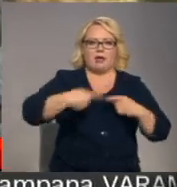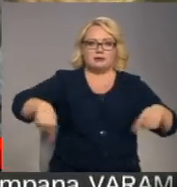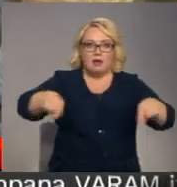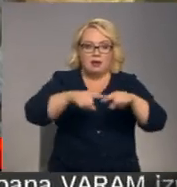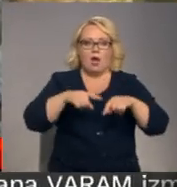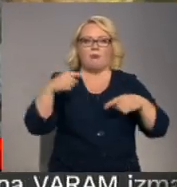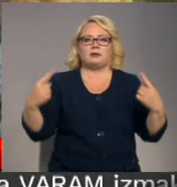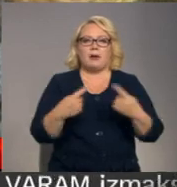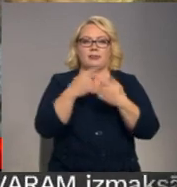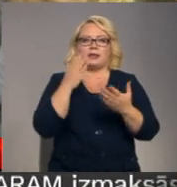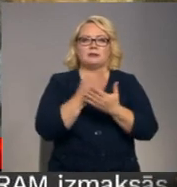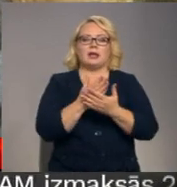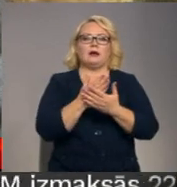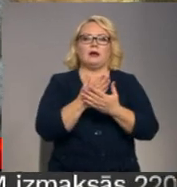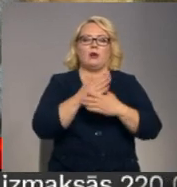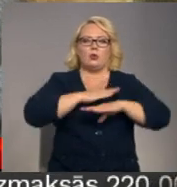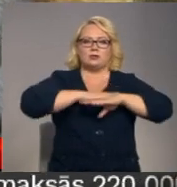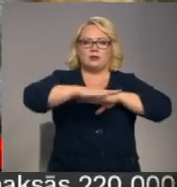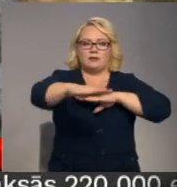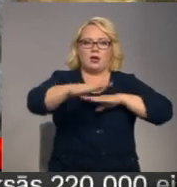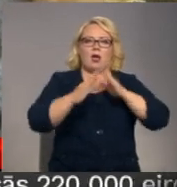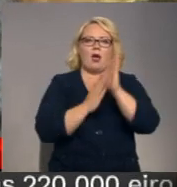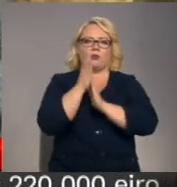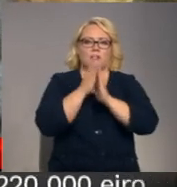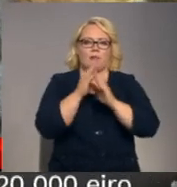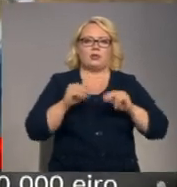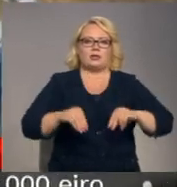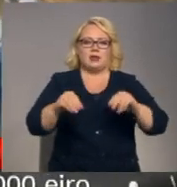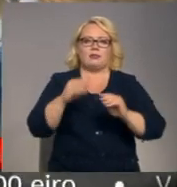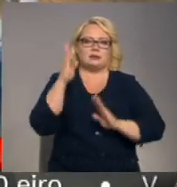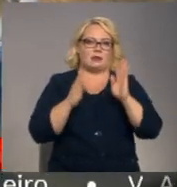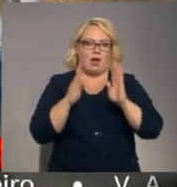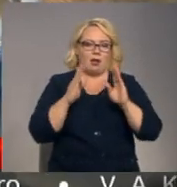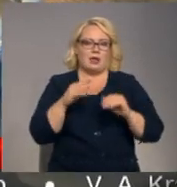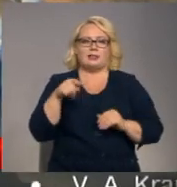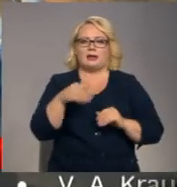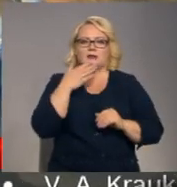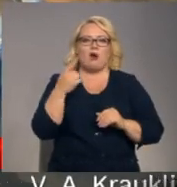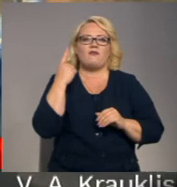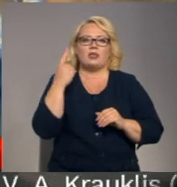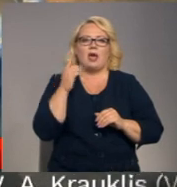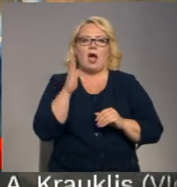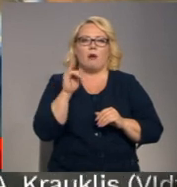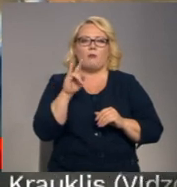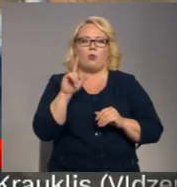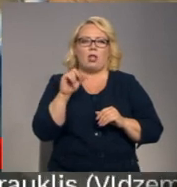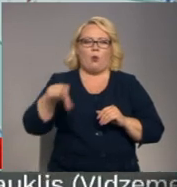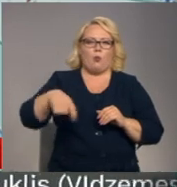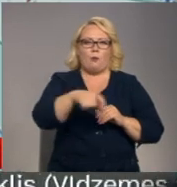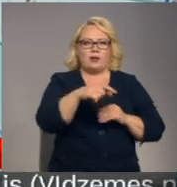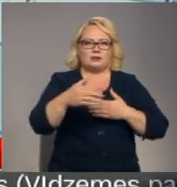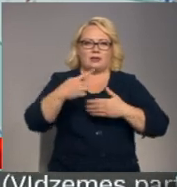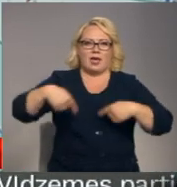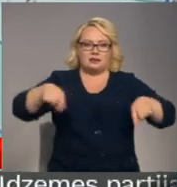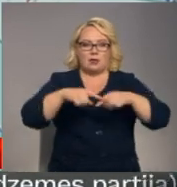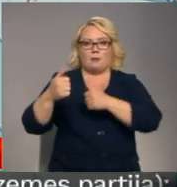attiecīgi tiks uzklāt virsū algu zemjā un iesēt zālīte. Šis nav vienīgais abu lūpas, kas kādas ezers. Te pat